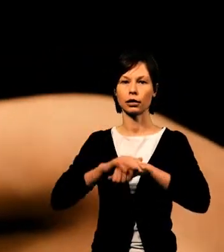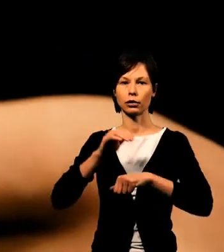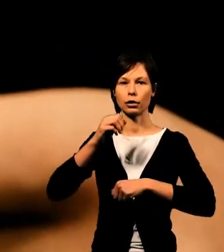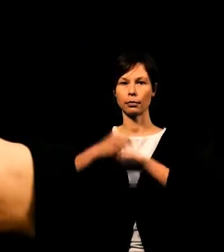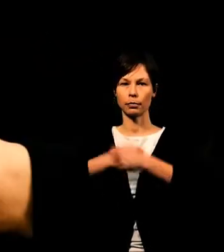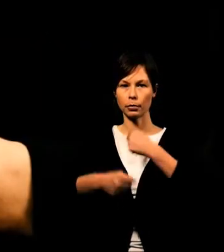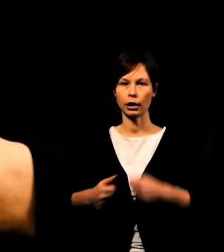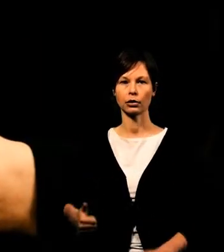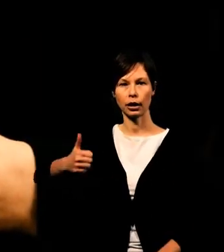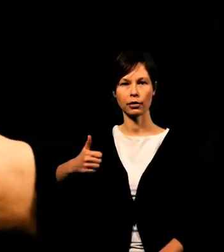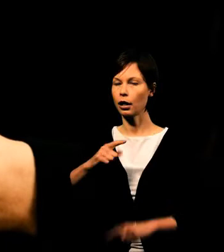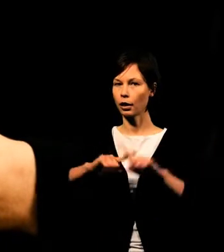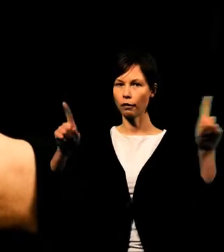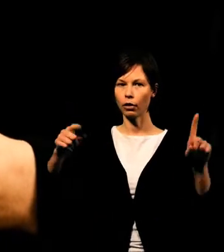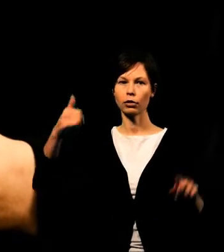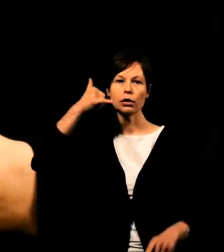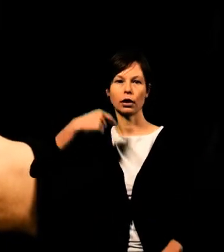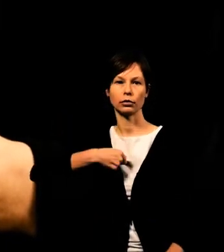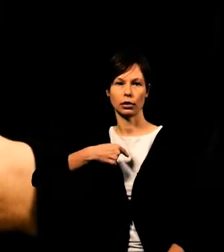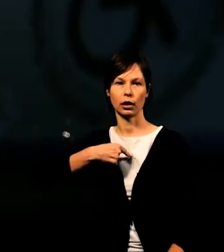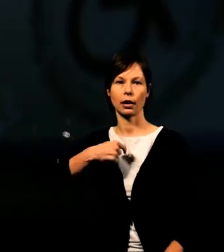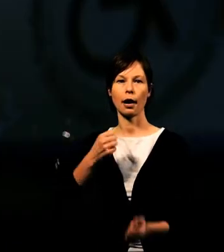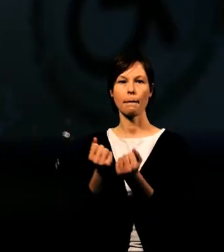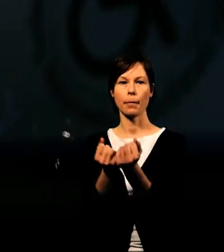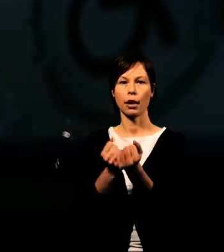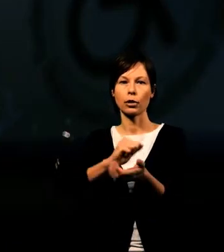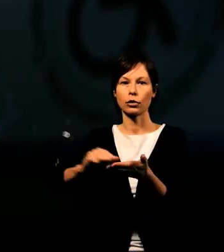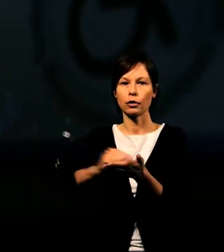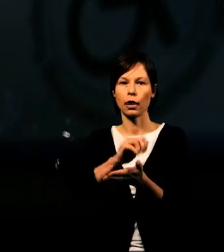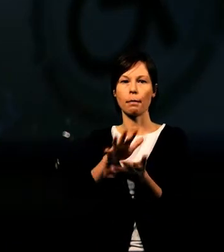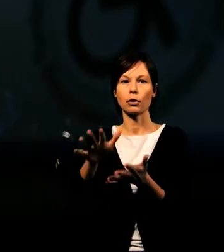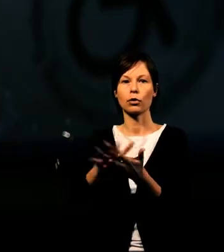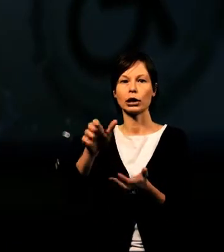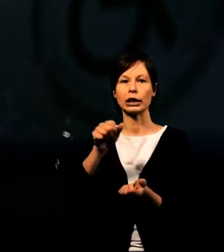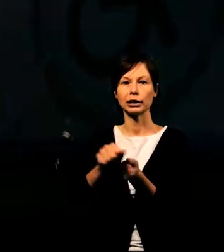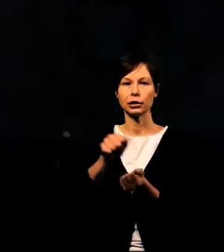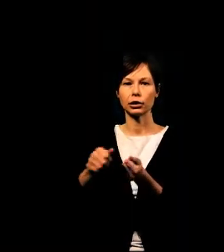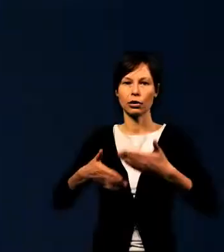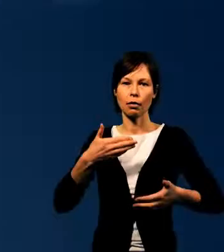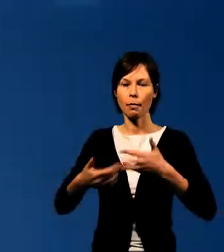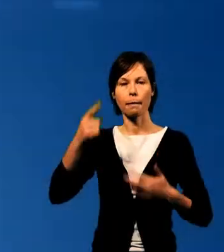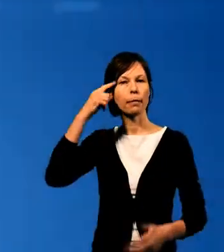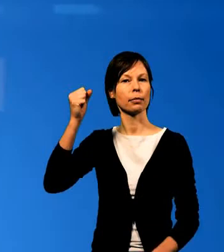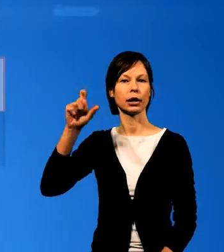jakości, pobrudzonym lub wygniecionym. Dlatego pamiętajmy, nasze CV jest naszą wizytówką.